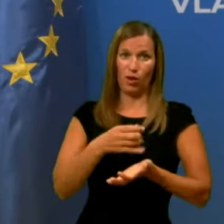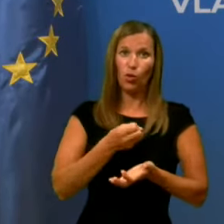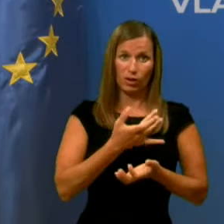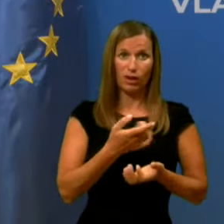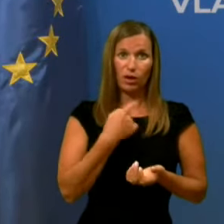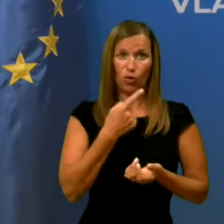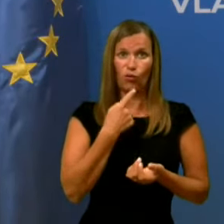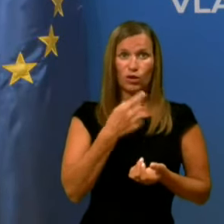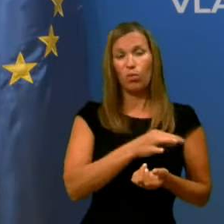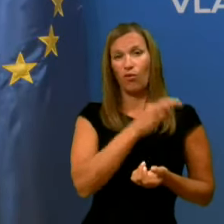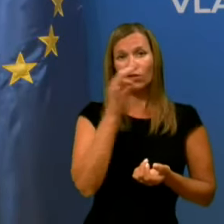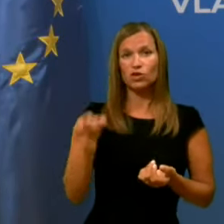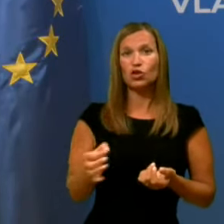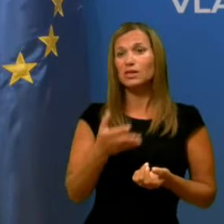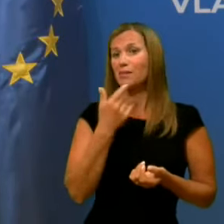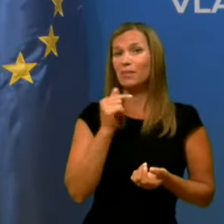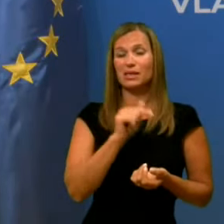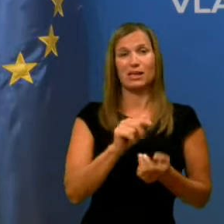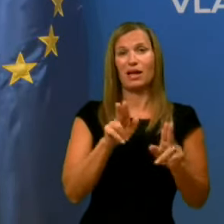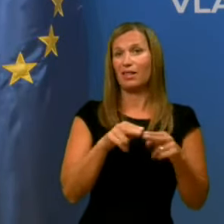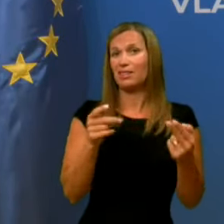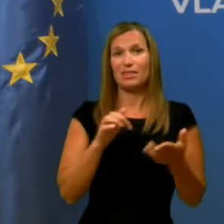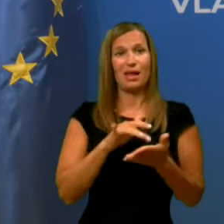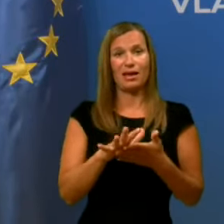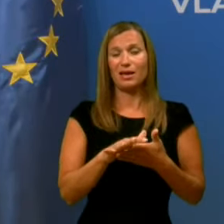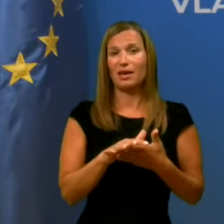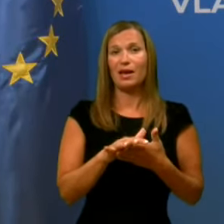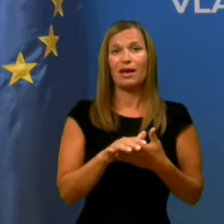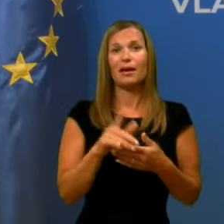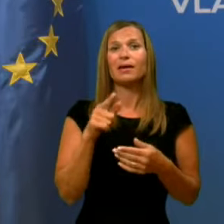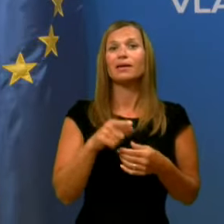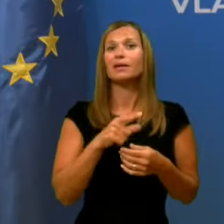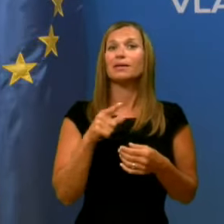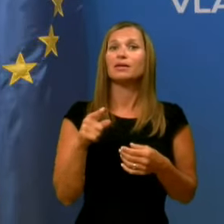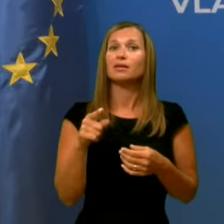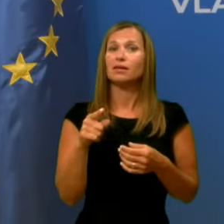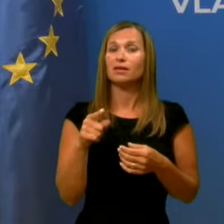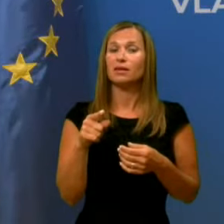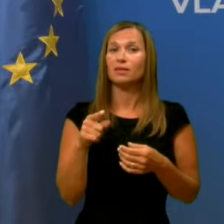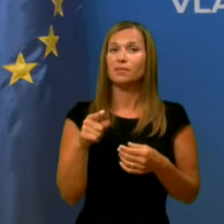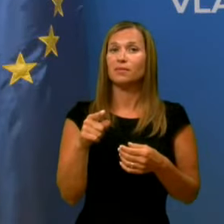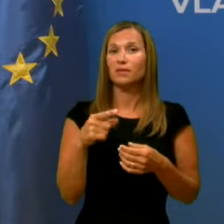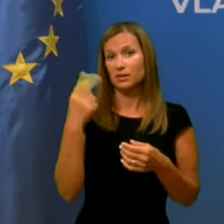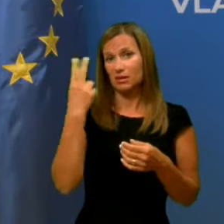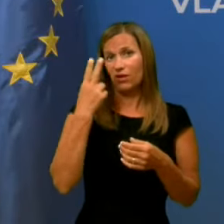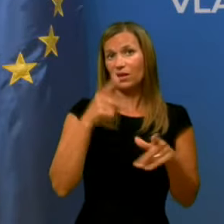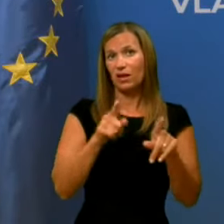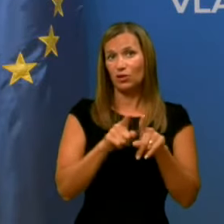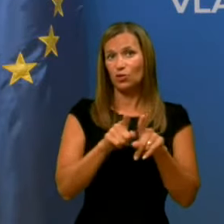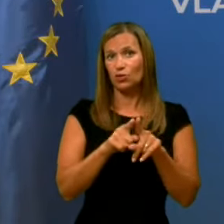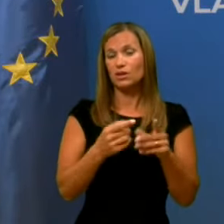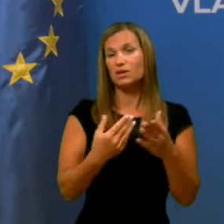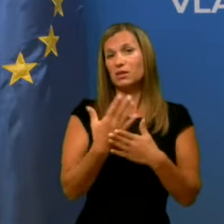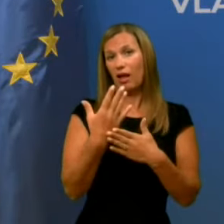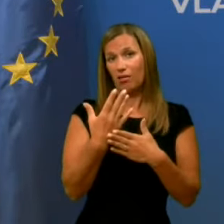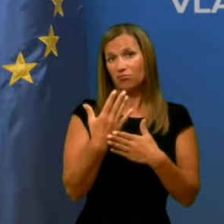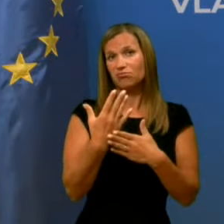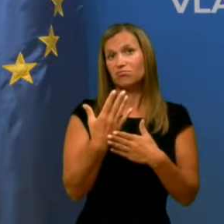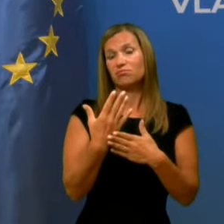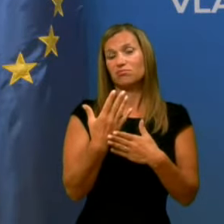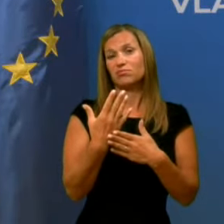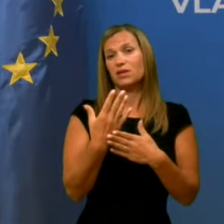in brez katerih ne gre in svede tudi za edukacijo